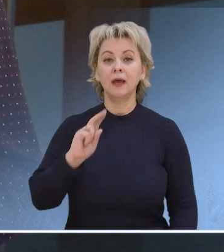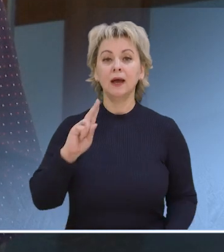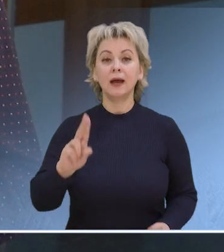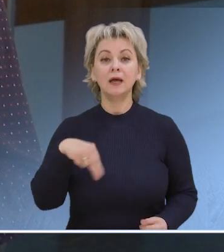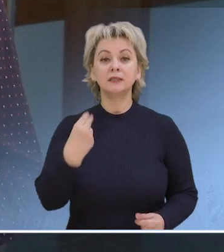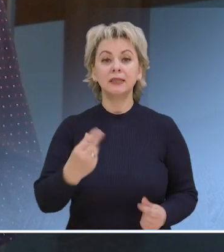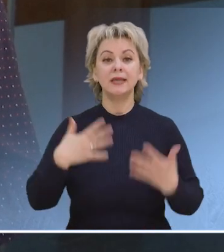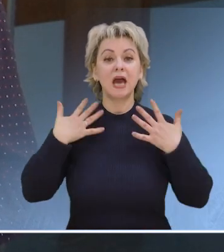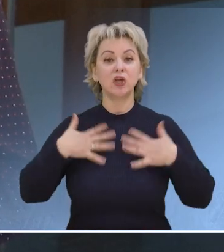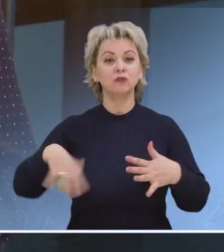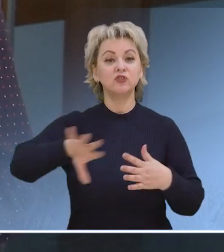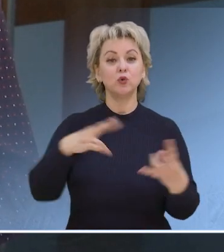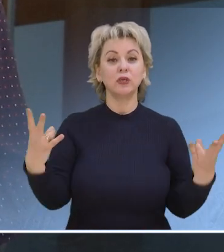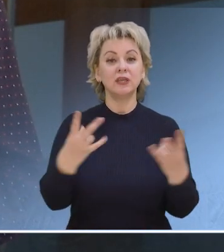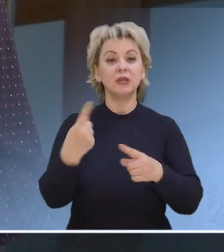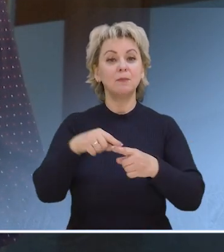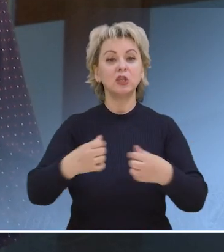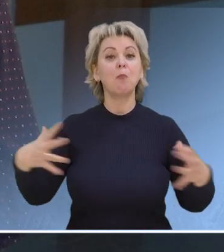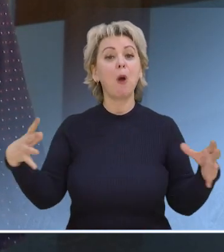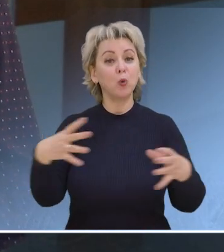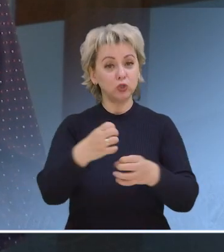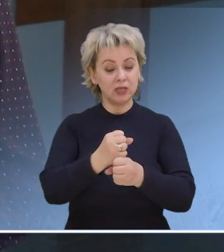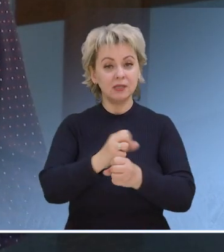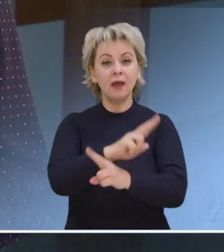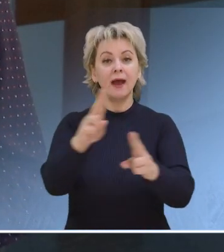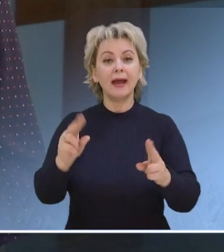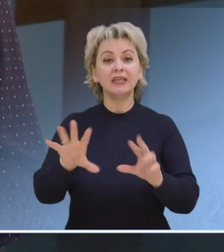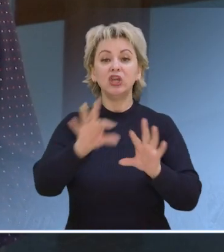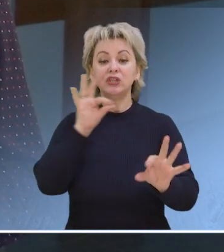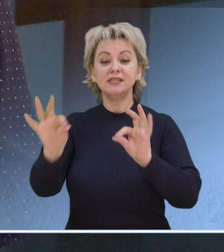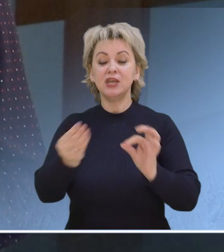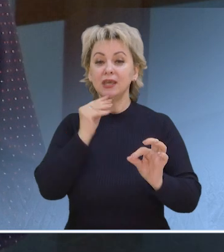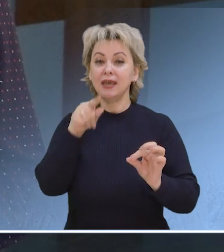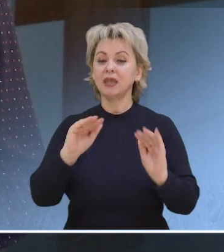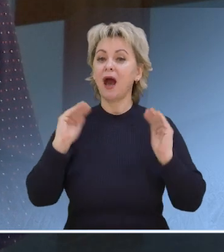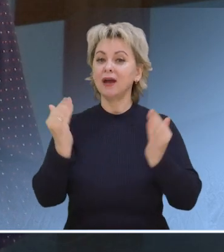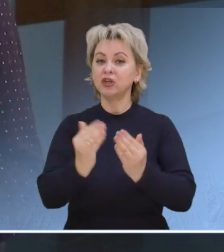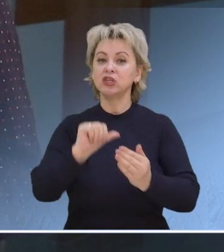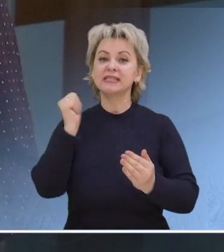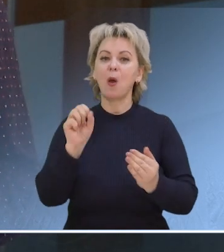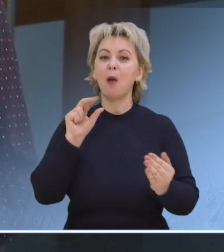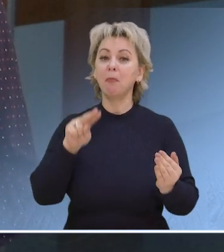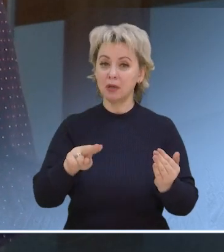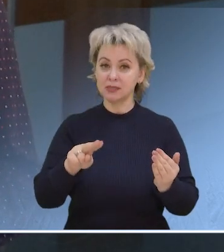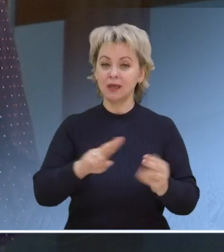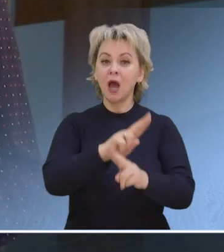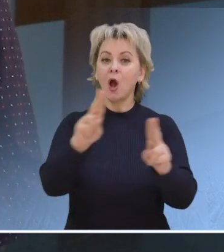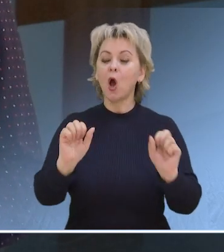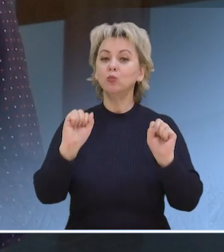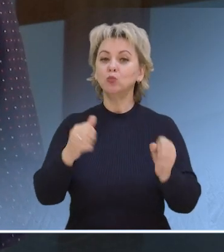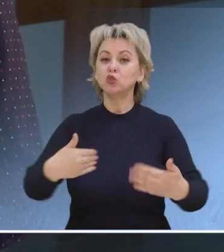Как дать организму всё необходимое и при этом похудеть? Какие диеты и ограничения самые опасные?